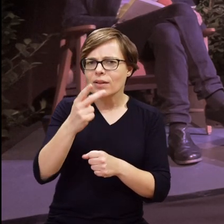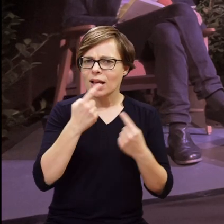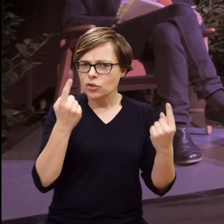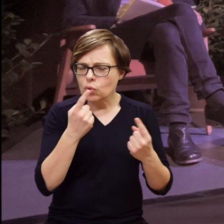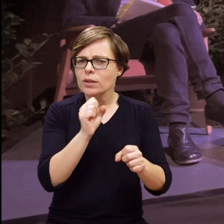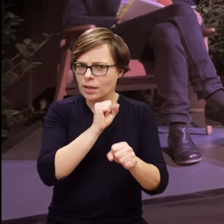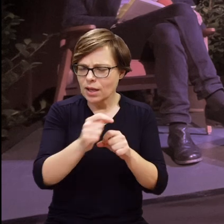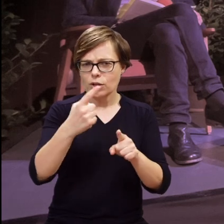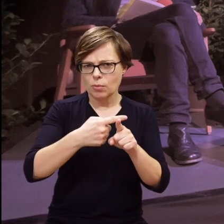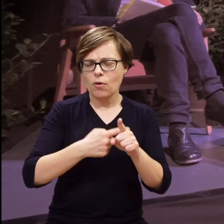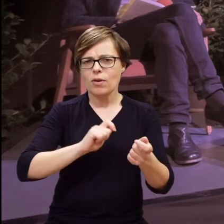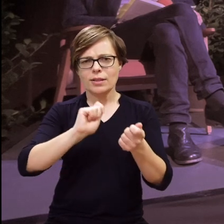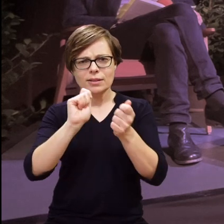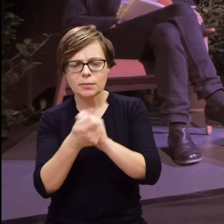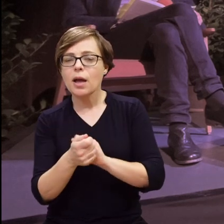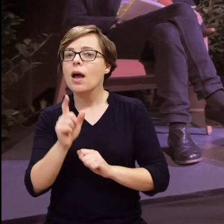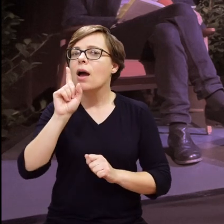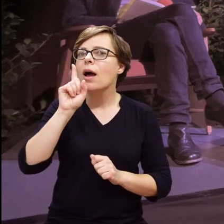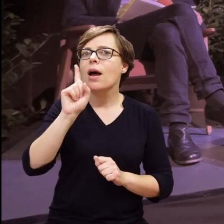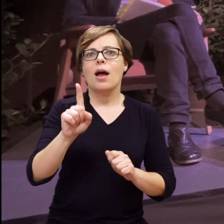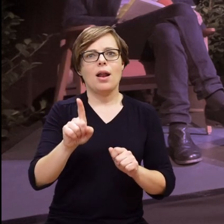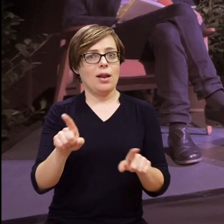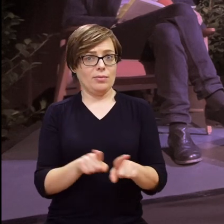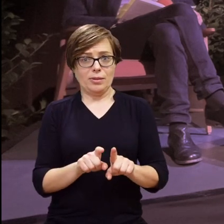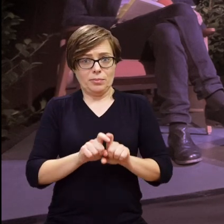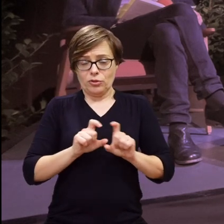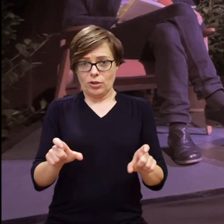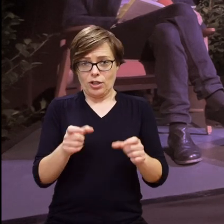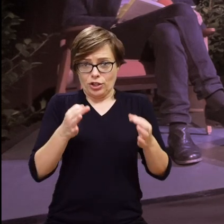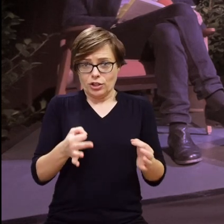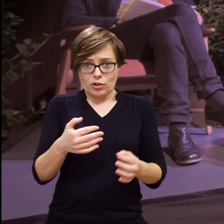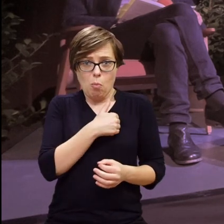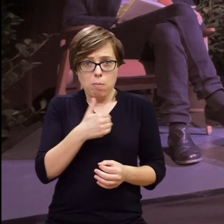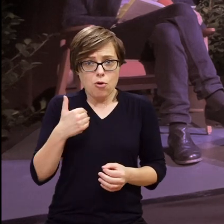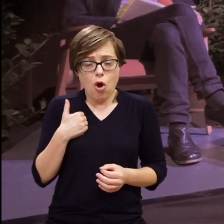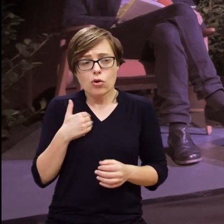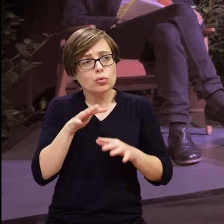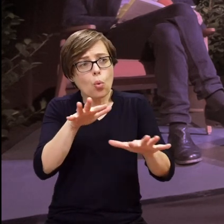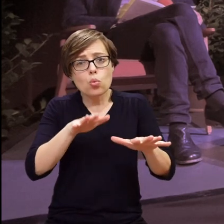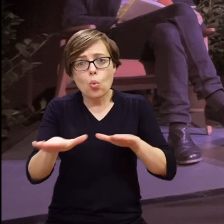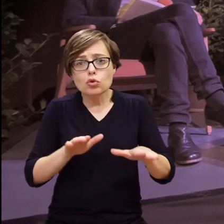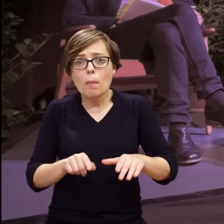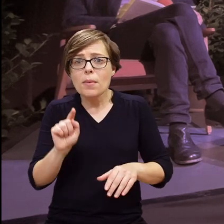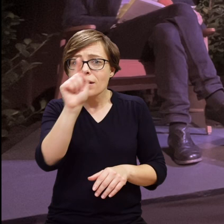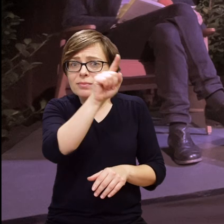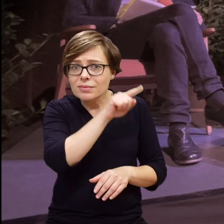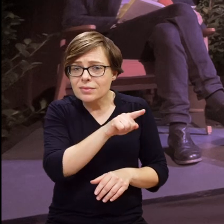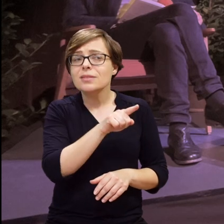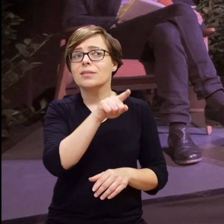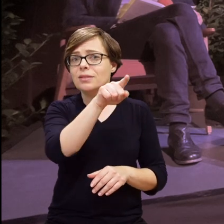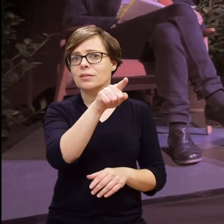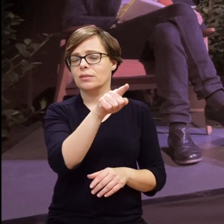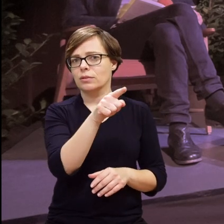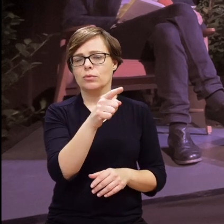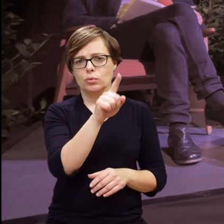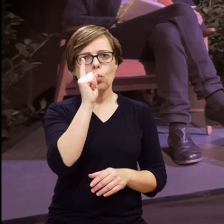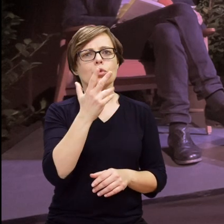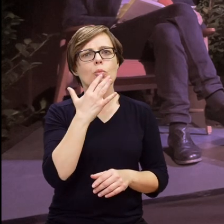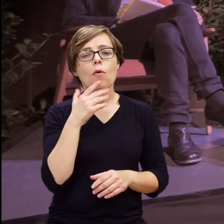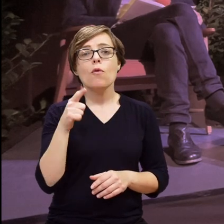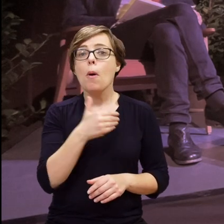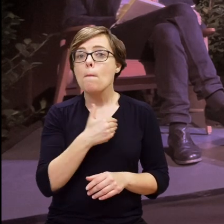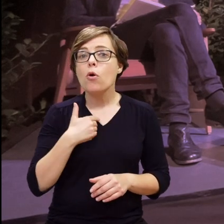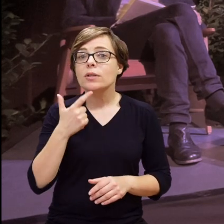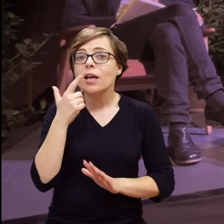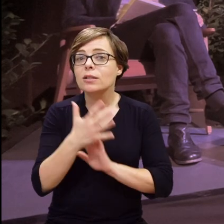i jest coraz bardziej ta sytuacja się zmienia, a równocześnie dzisiaj w Polsce można w wielu miejscach usłyszeć,